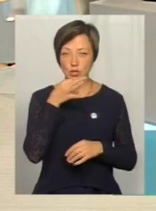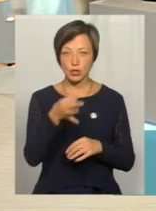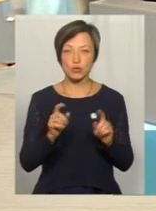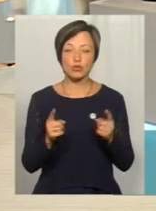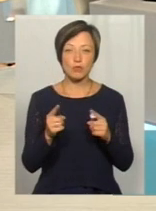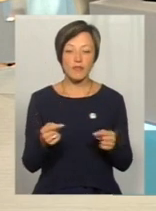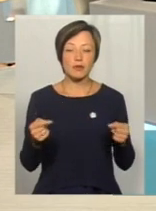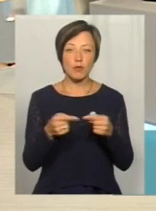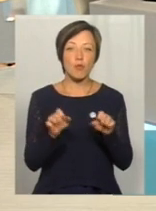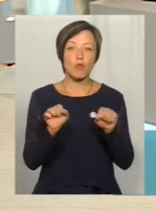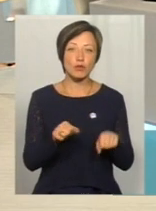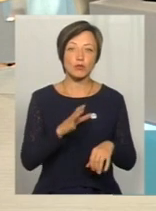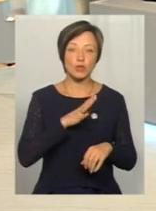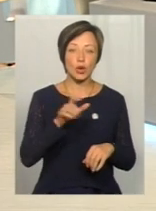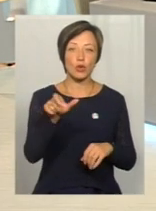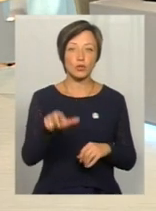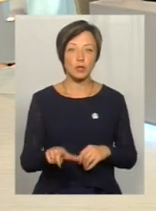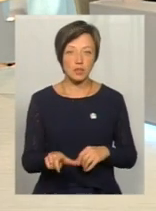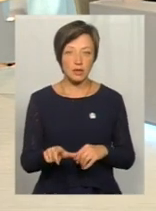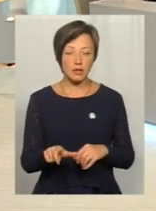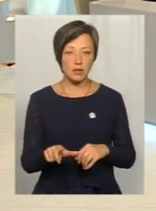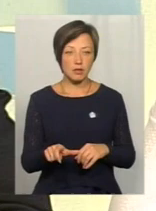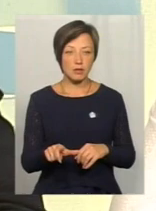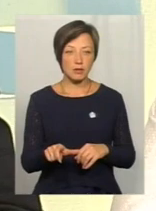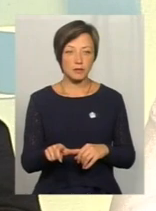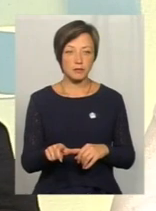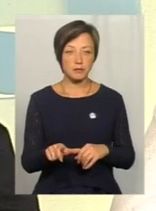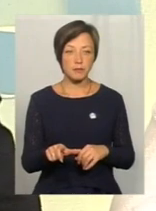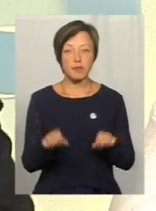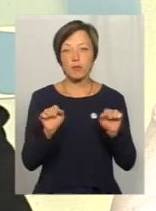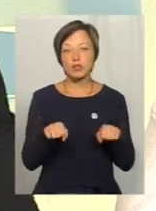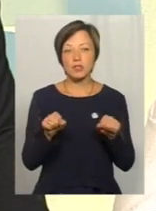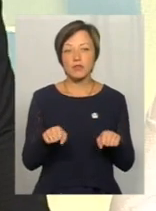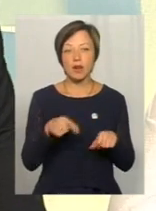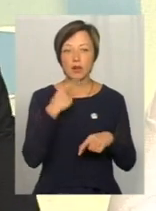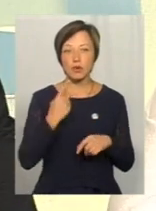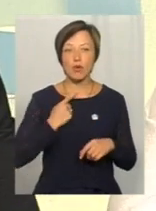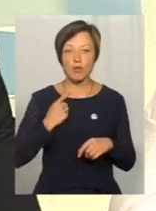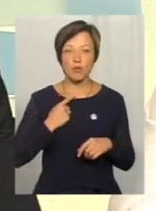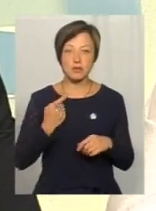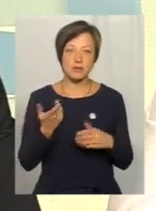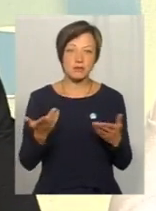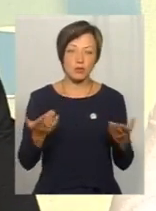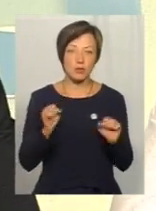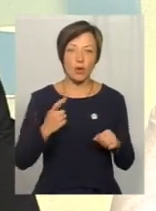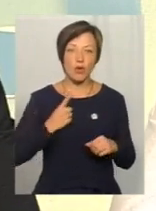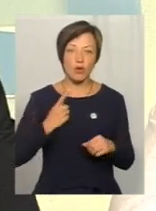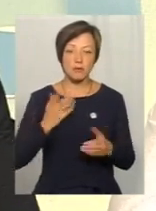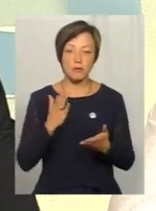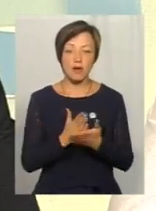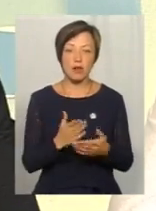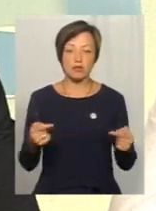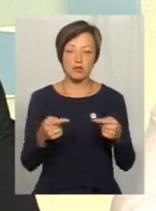чому, відповідно, може бути, що людина якось, може, можливо, там кажуть охоронці якісь, можливо, охоронці мали чіткі